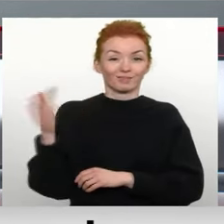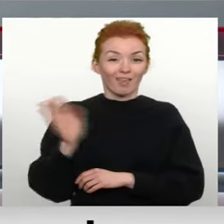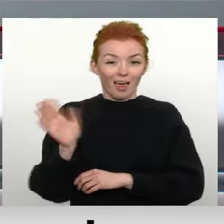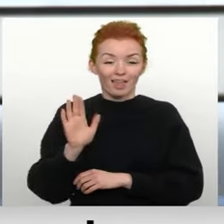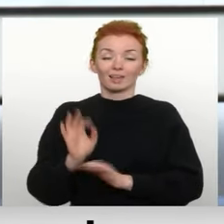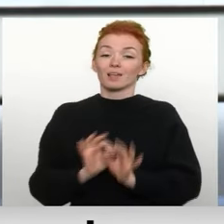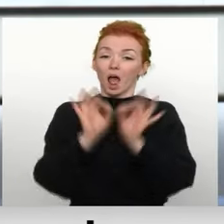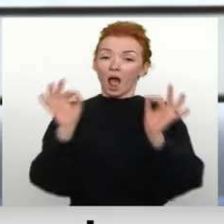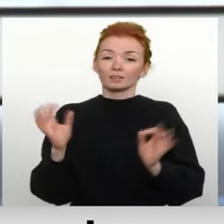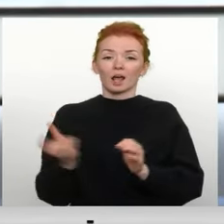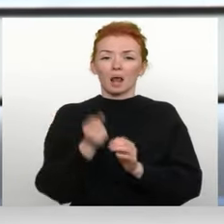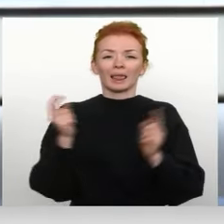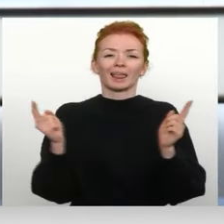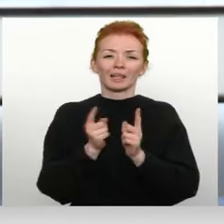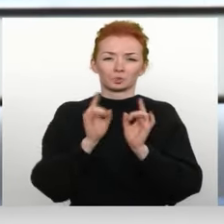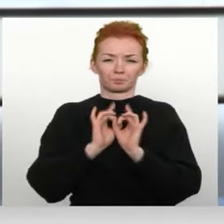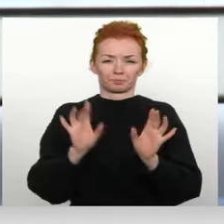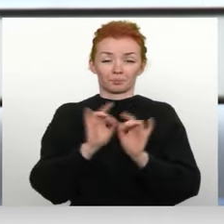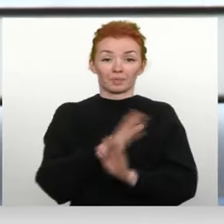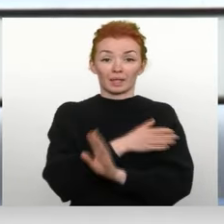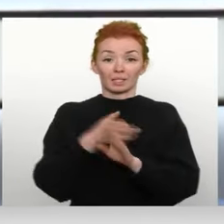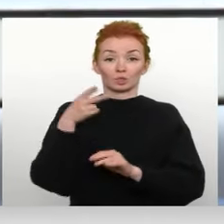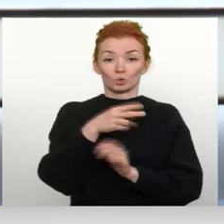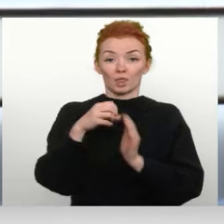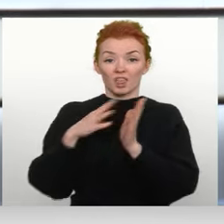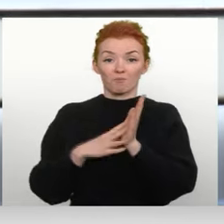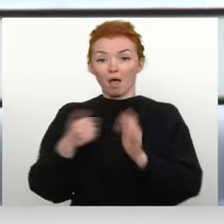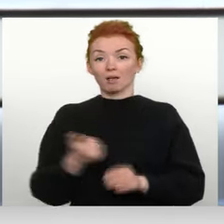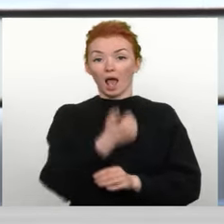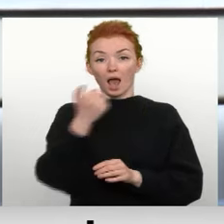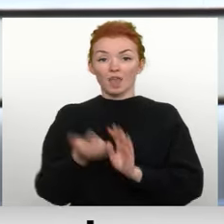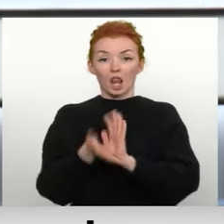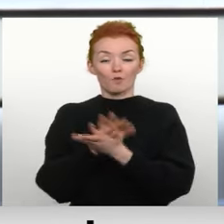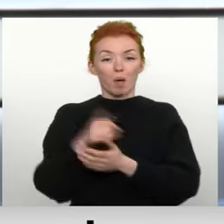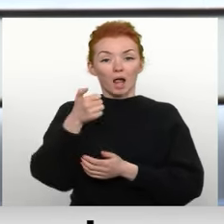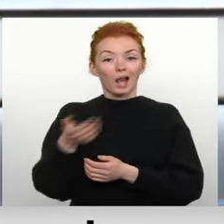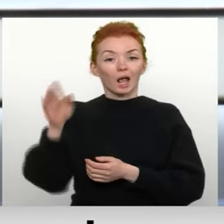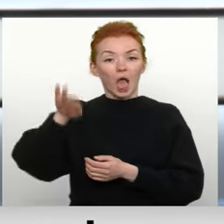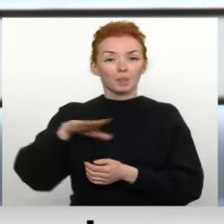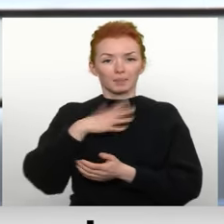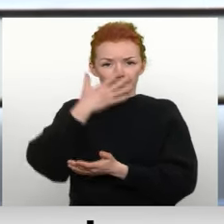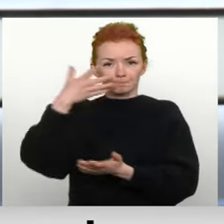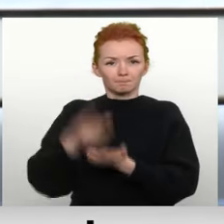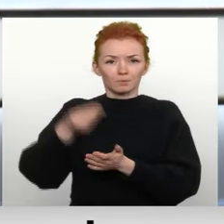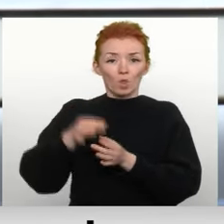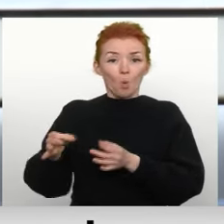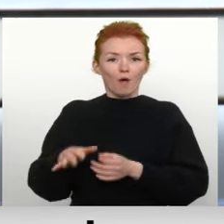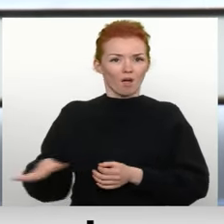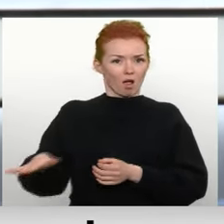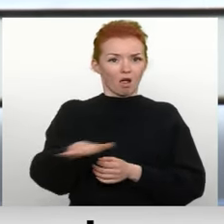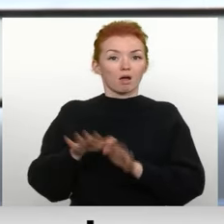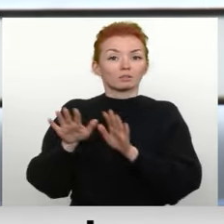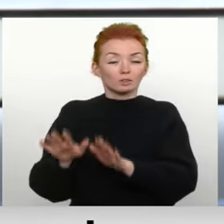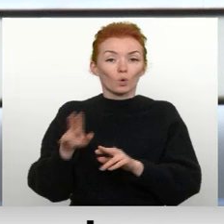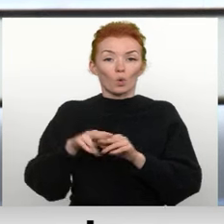tādu nelielu atskatu, jo līdz 2019. gada reformai Garkalne bija pastāvīgs atsevišķs novads. Šķiet, ka